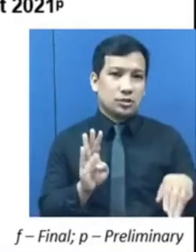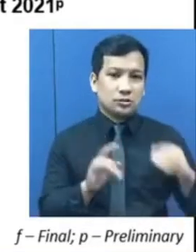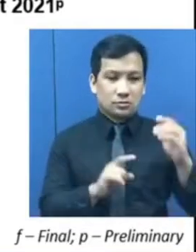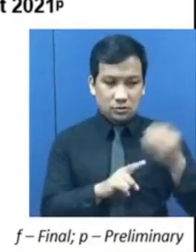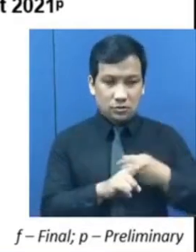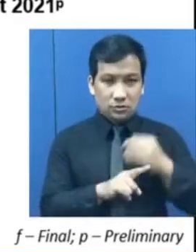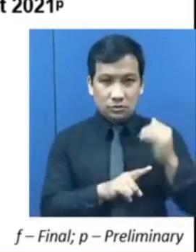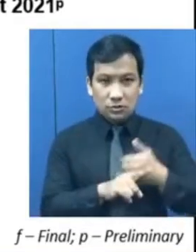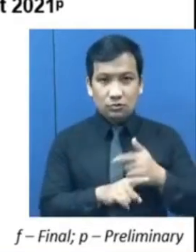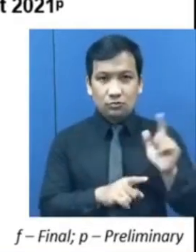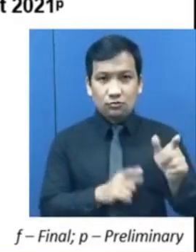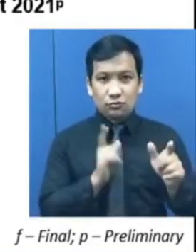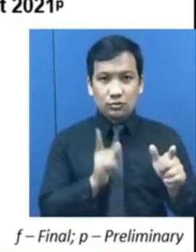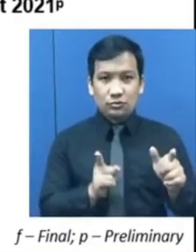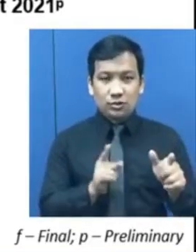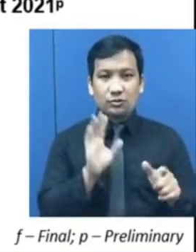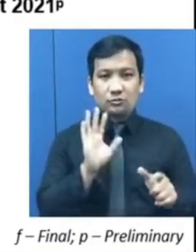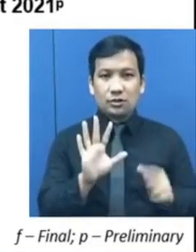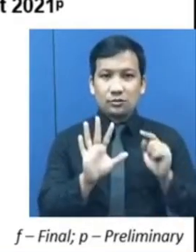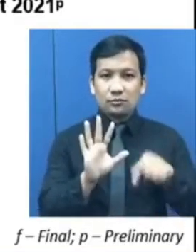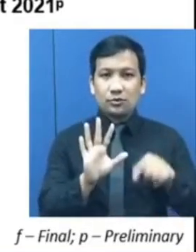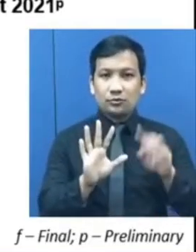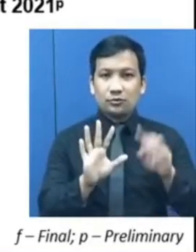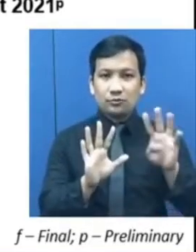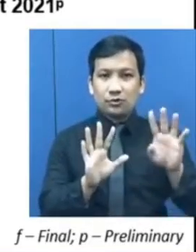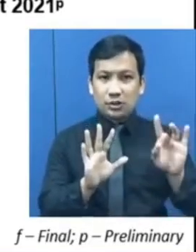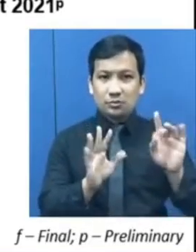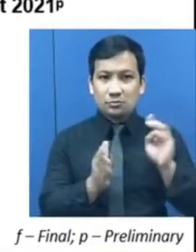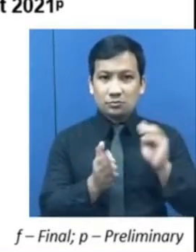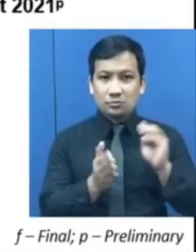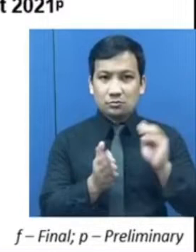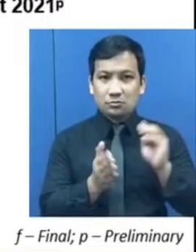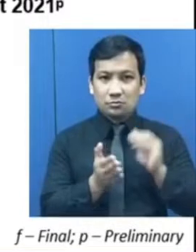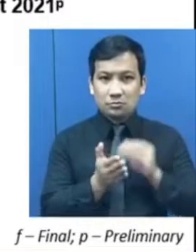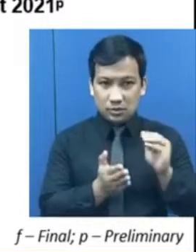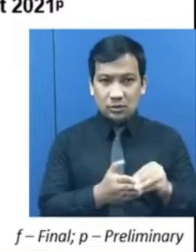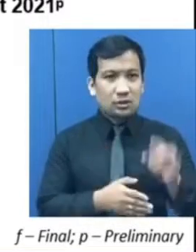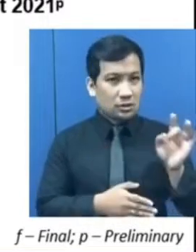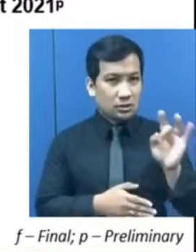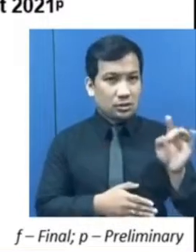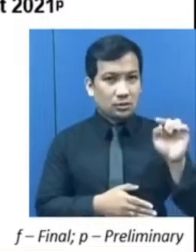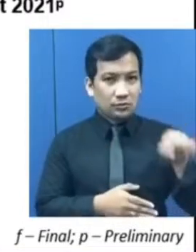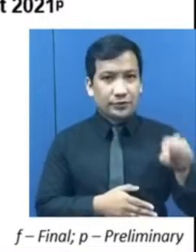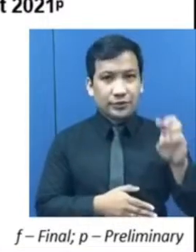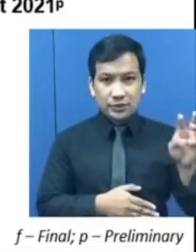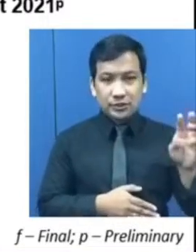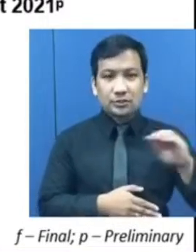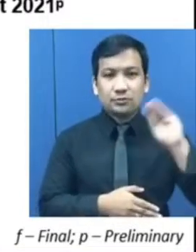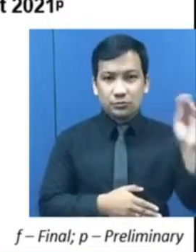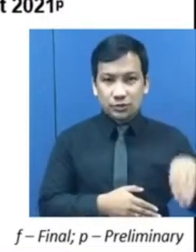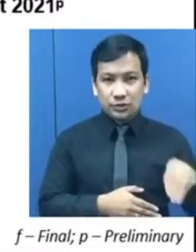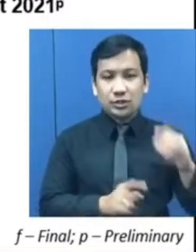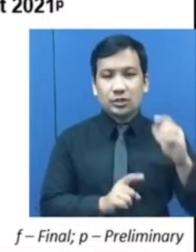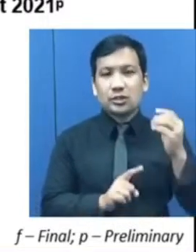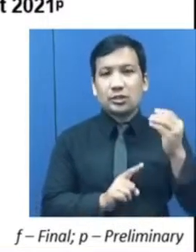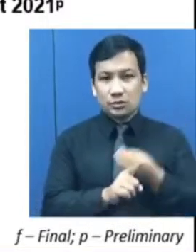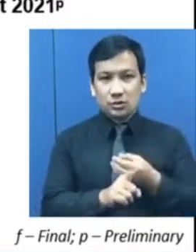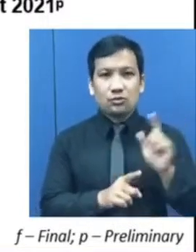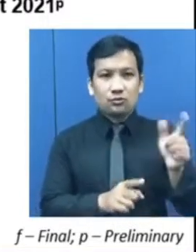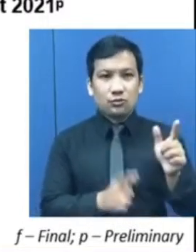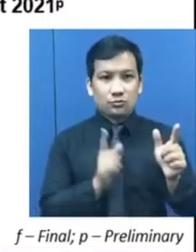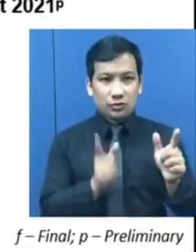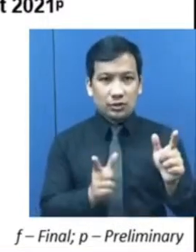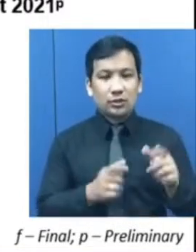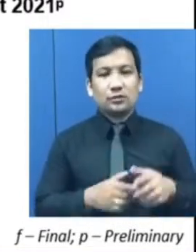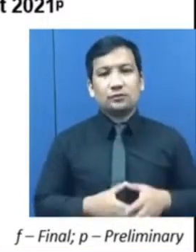2020 at 5.48 million o 80.6% noong Oktubre 2020.